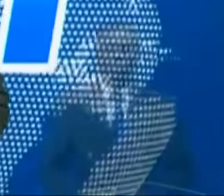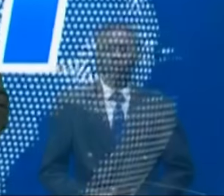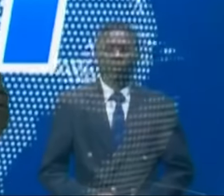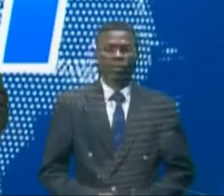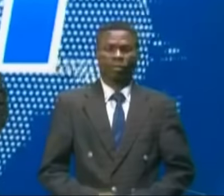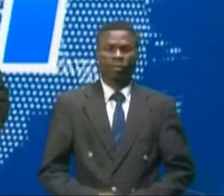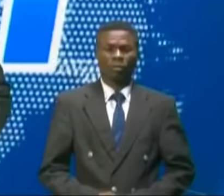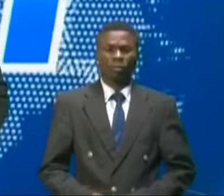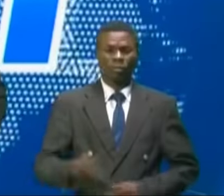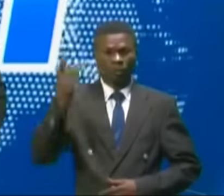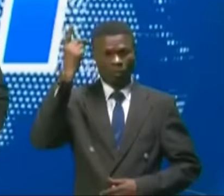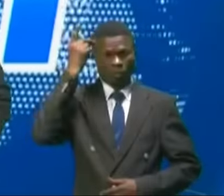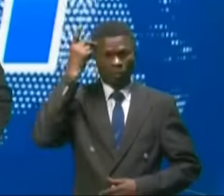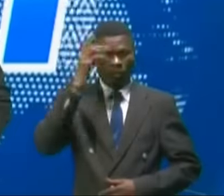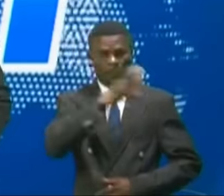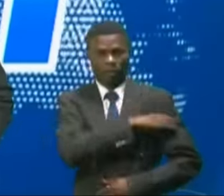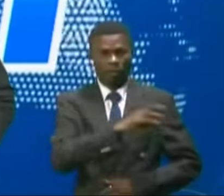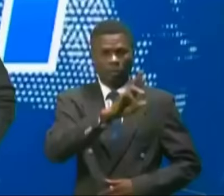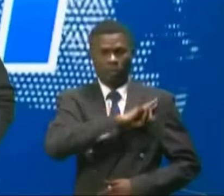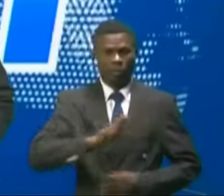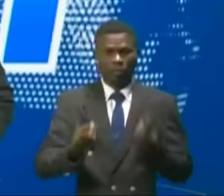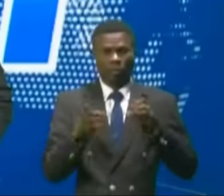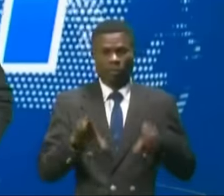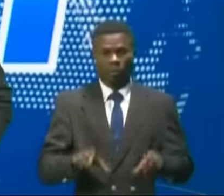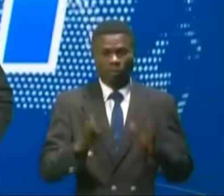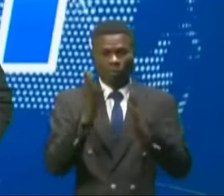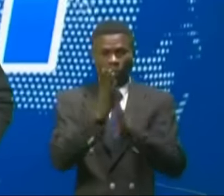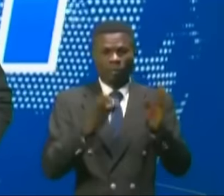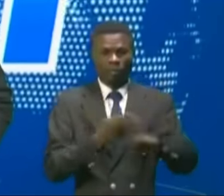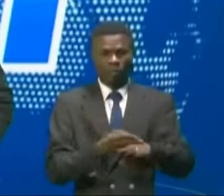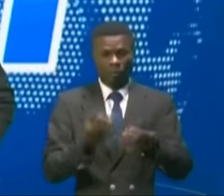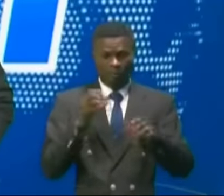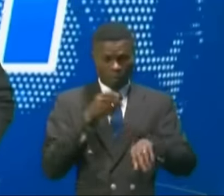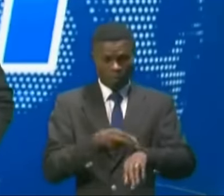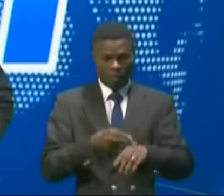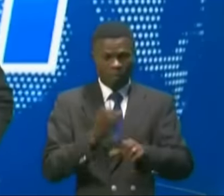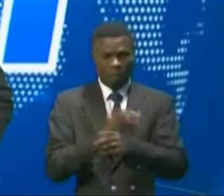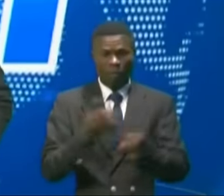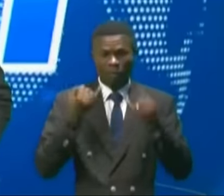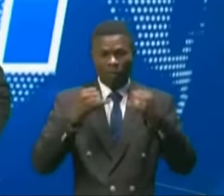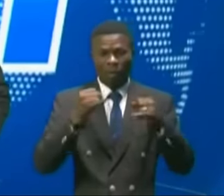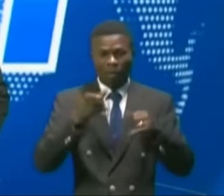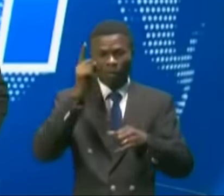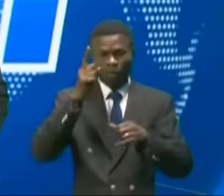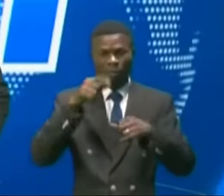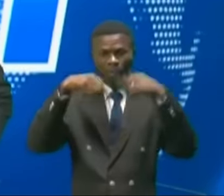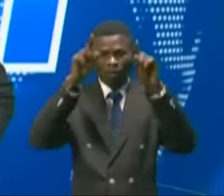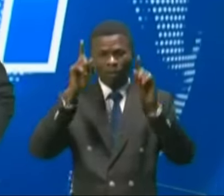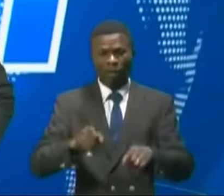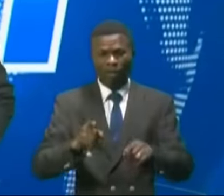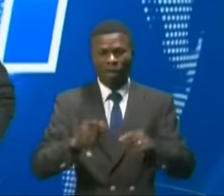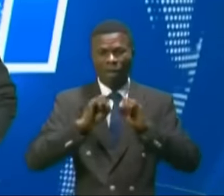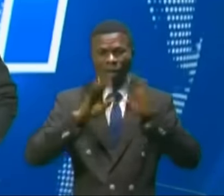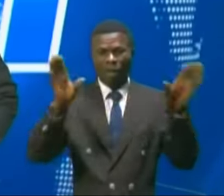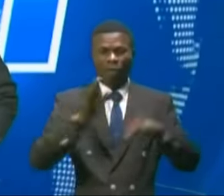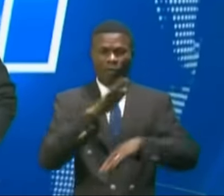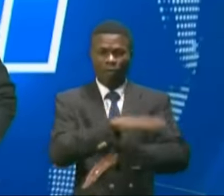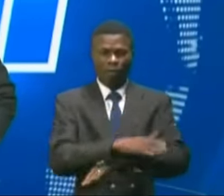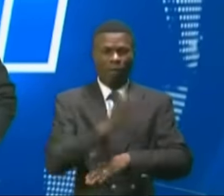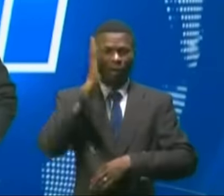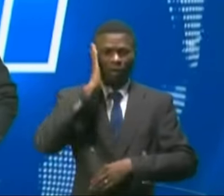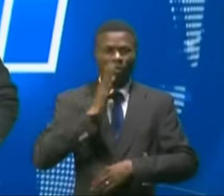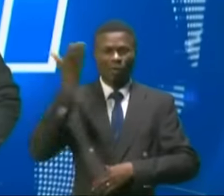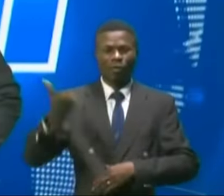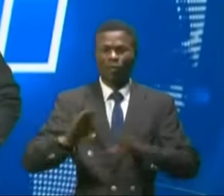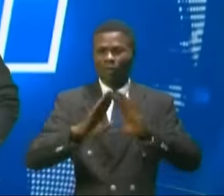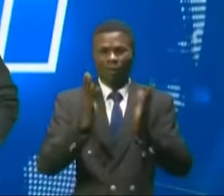Kinshasa, la capitale de la République démocratique du Congo, 19h, c'est l'heure à laquelle nous vous livrons la première édition des informations du soir. Bienvenue